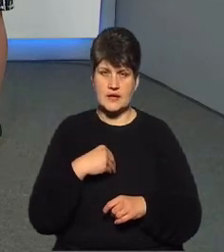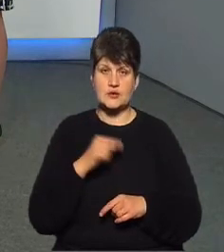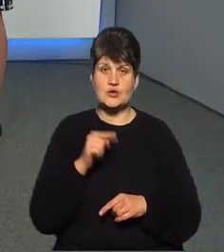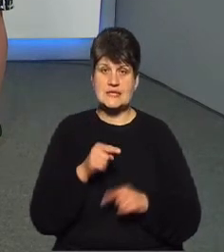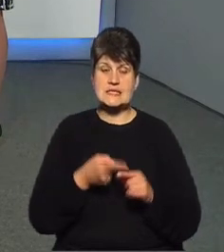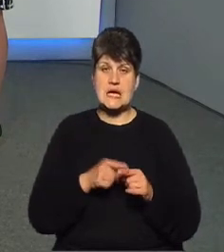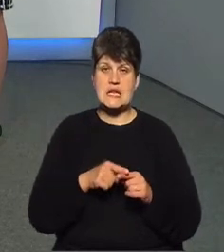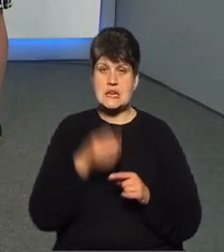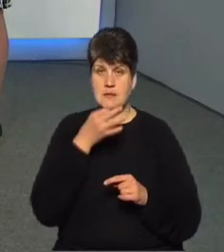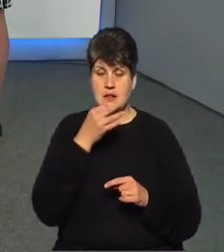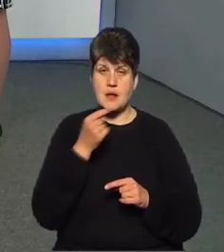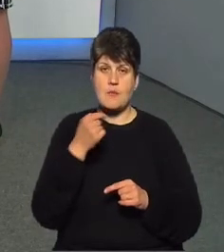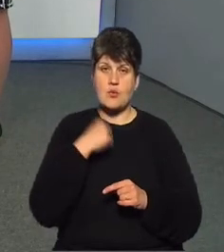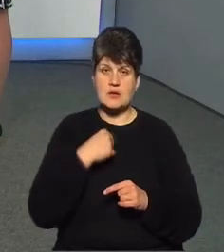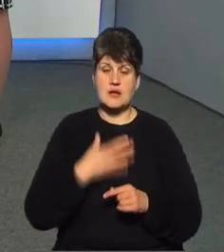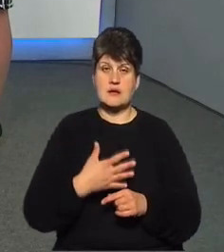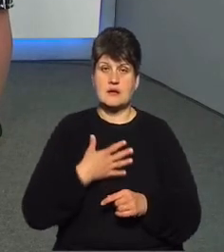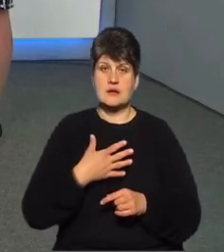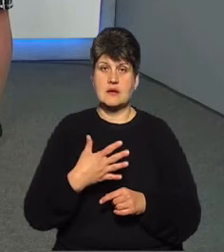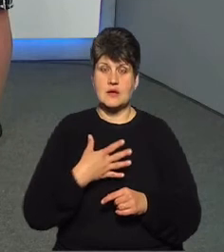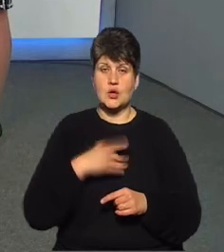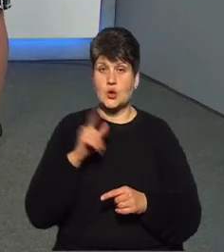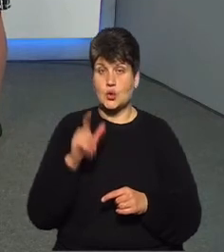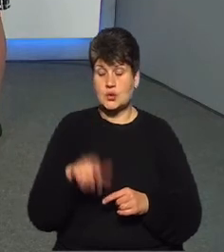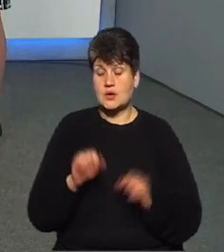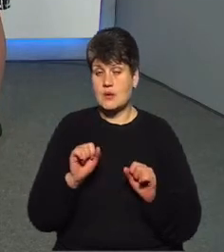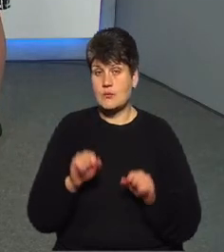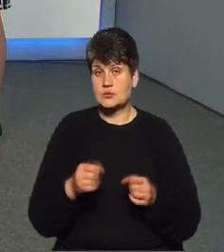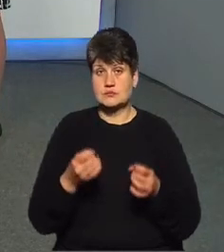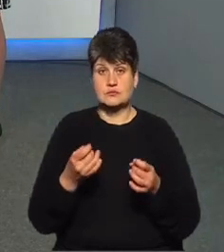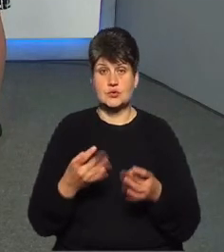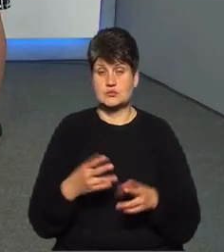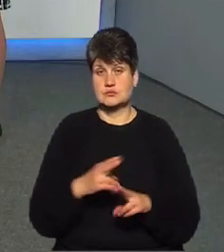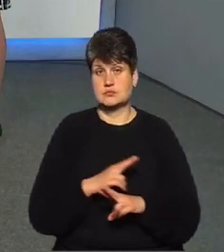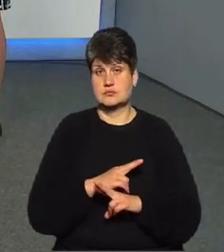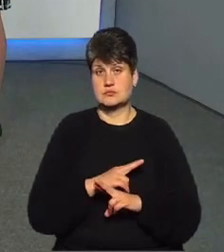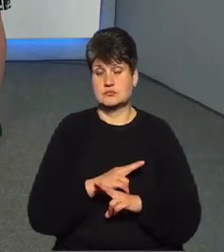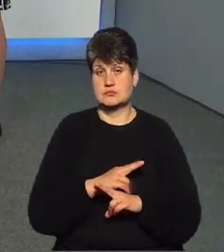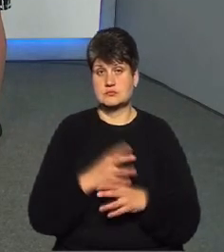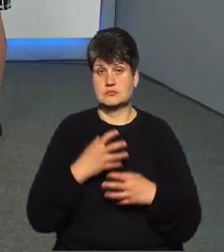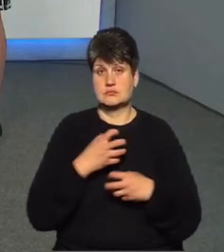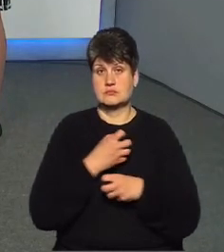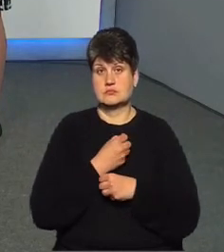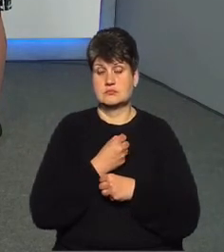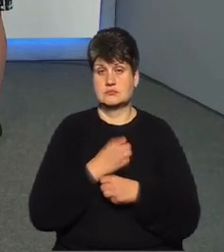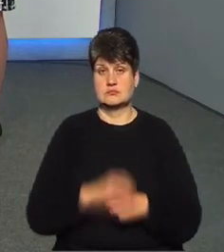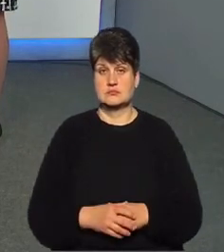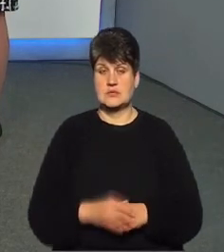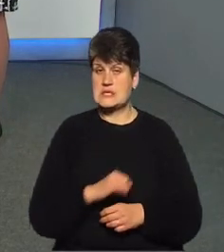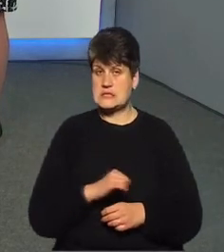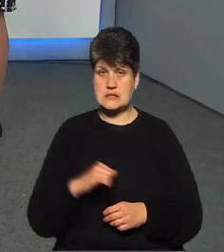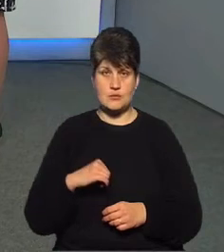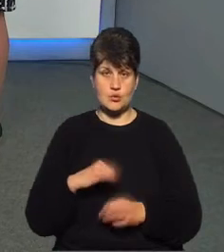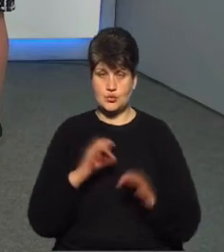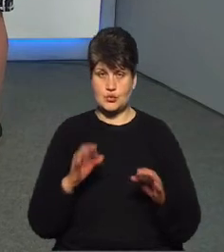в дихальні шляхи, і пацієнт може банально померти від асфексії. Самому не можна транспортувати? Не потрібно. Є